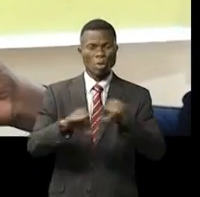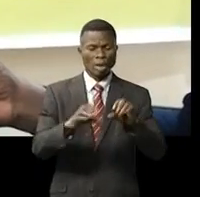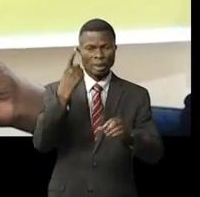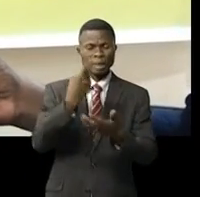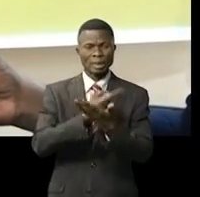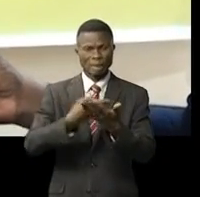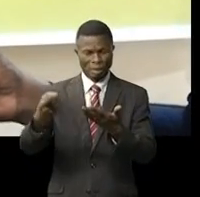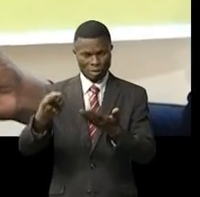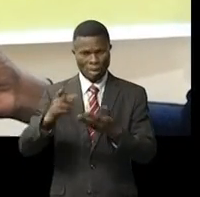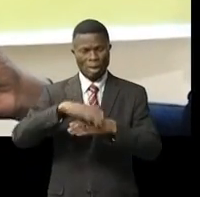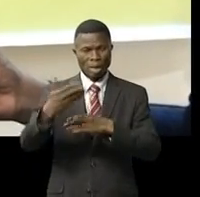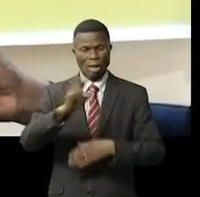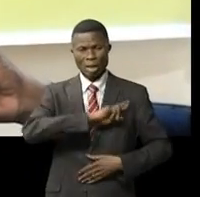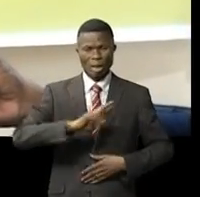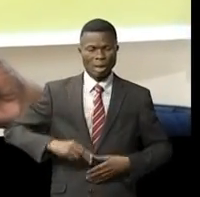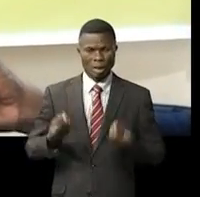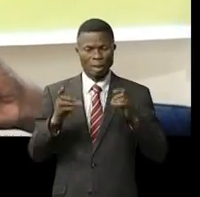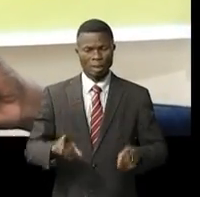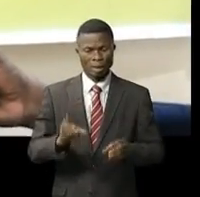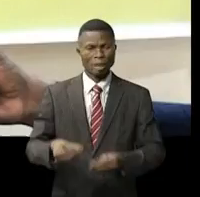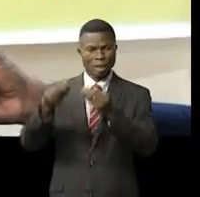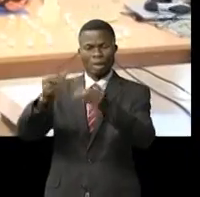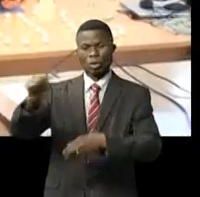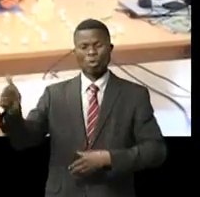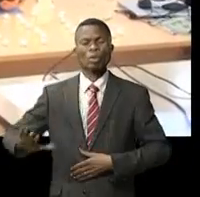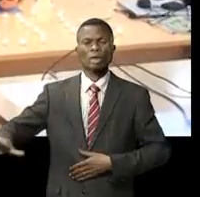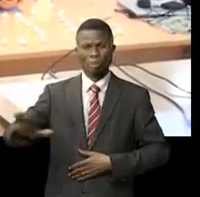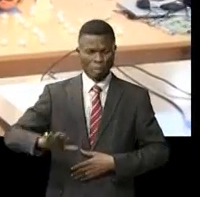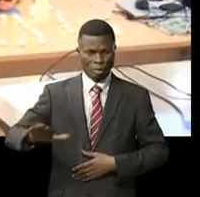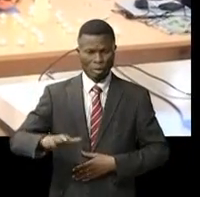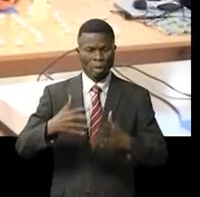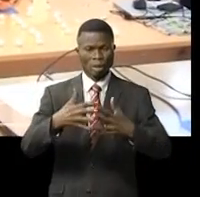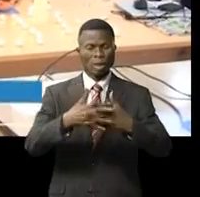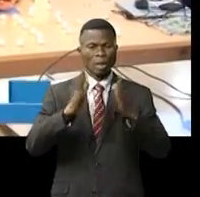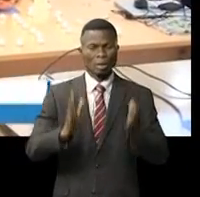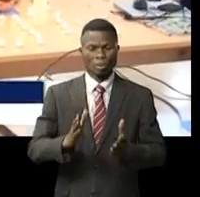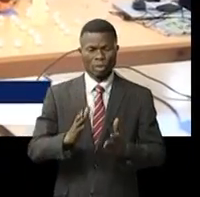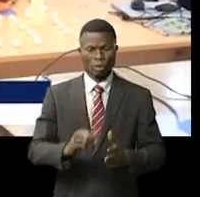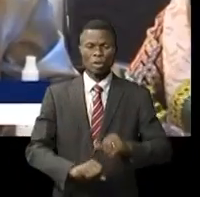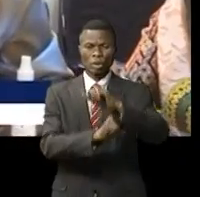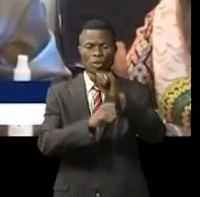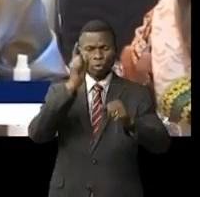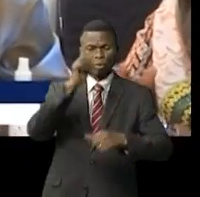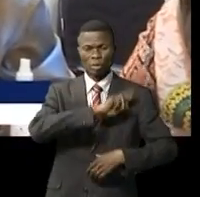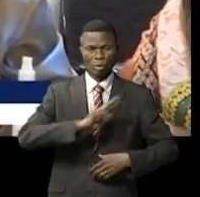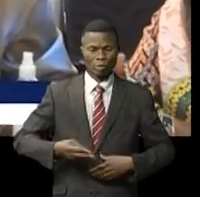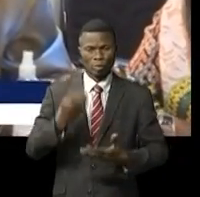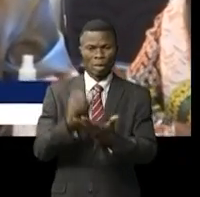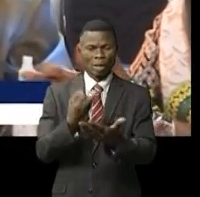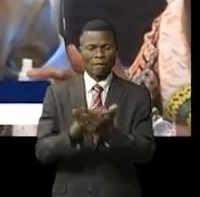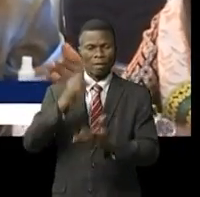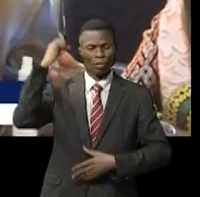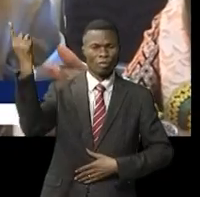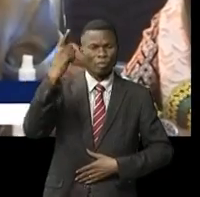et après la RDC aussi la passera à un autre pays en tant que partenaire privilégié de la RDC le fonds mondial